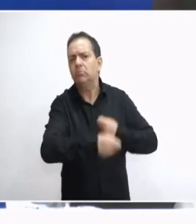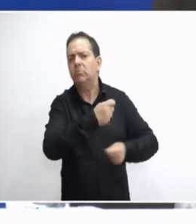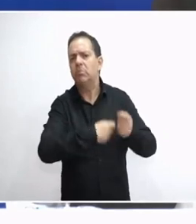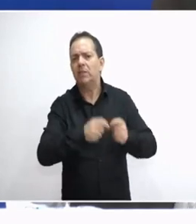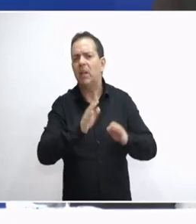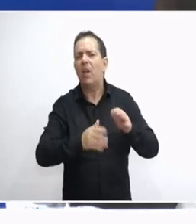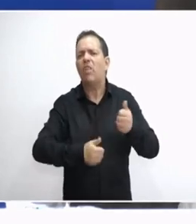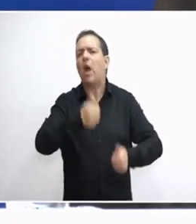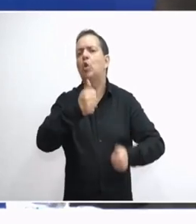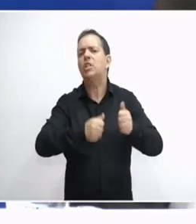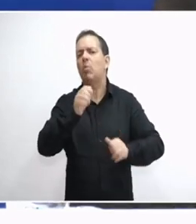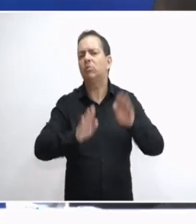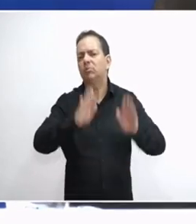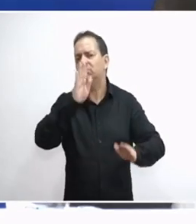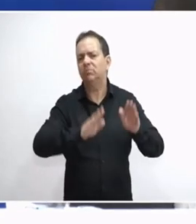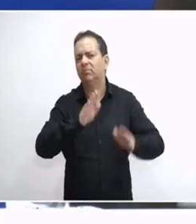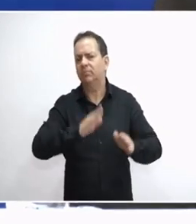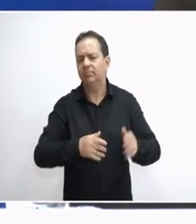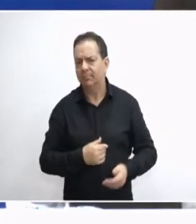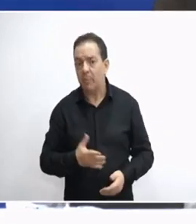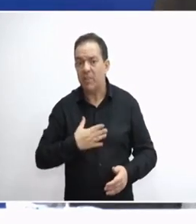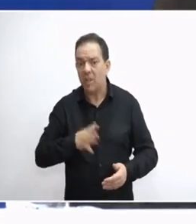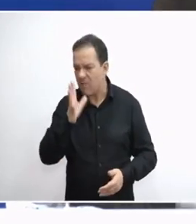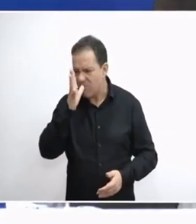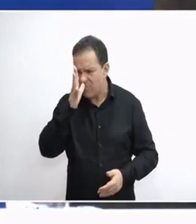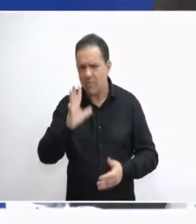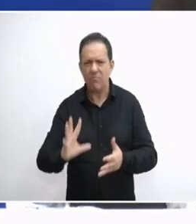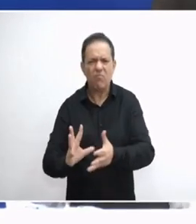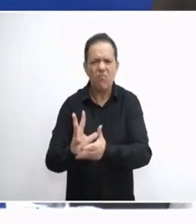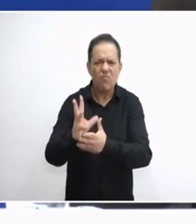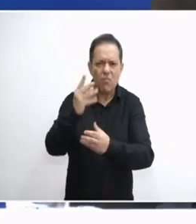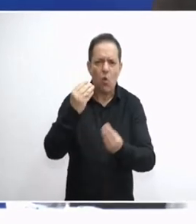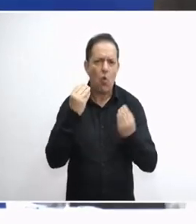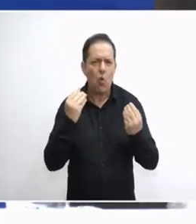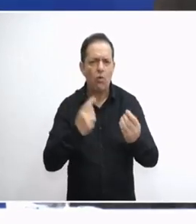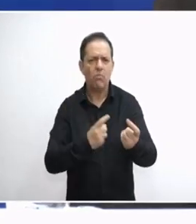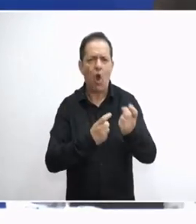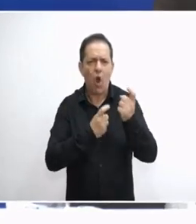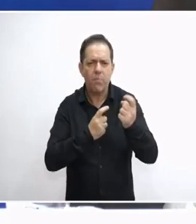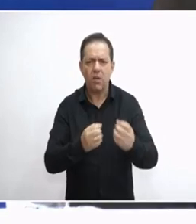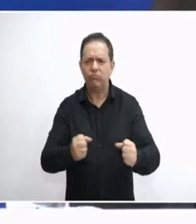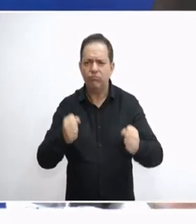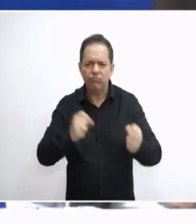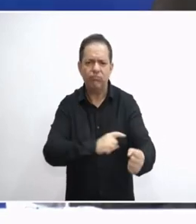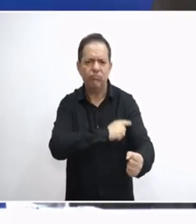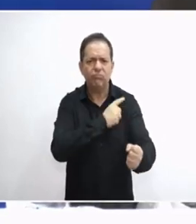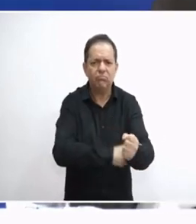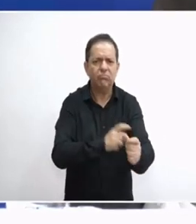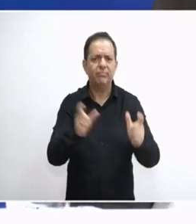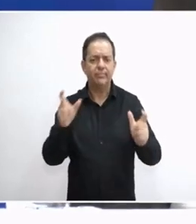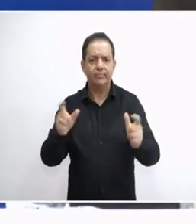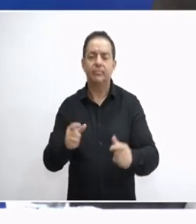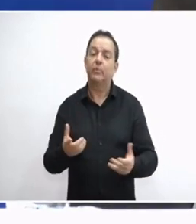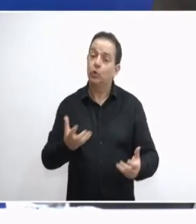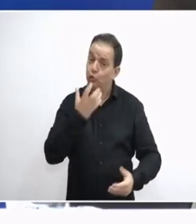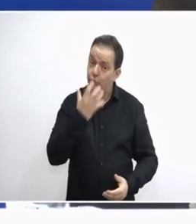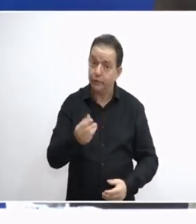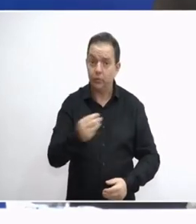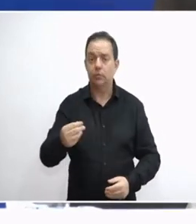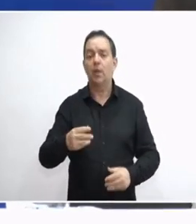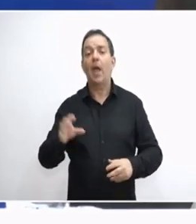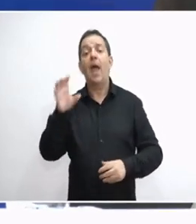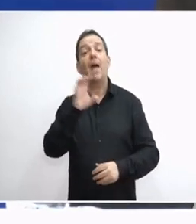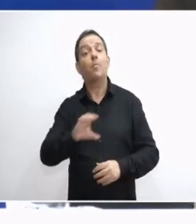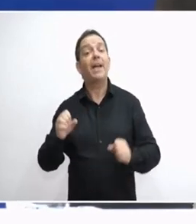διαγωνισμών η Ελλάδα χρειάζεται πολύ σύγχρονα καινούργια όμορφα όπλα όπλα για την ασφάλεια και εκεί μπαίνει ένα θέμα υπάρχει μια